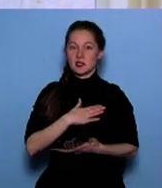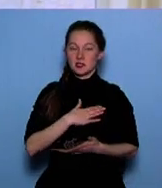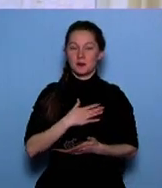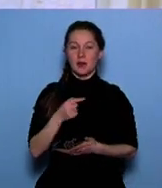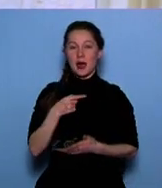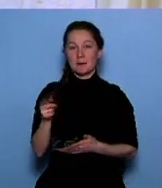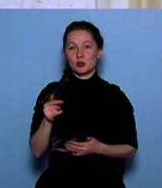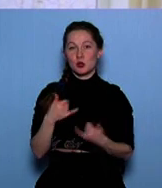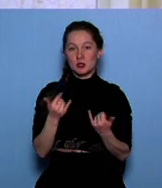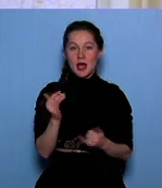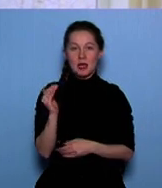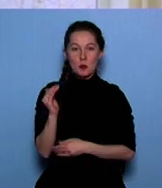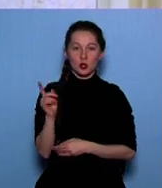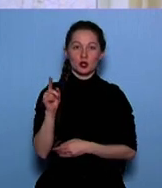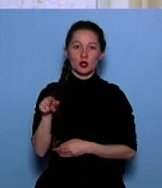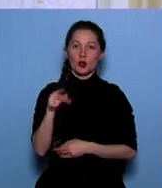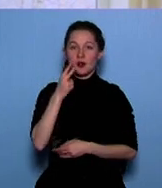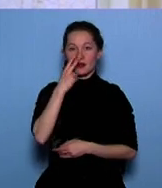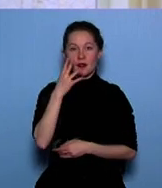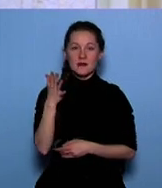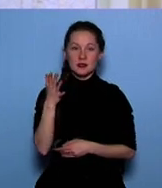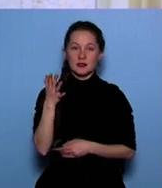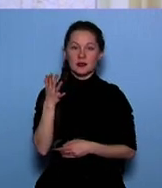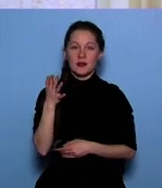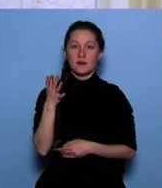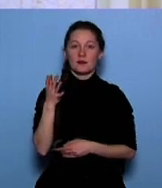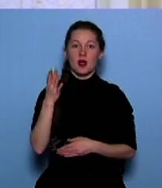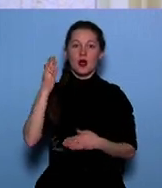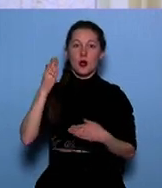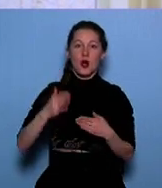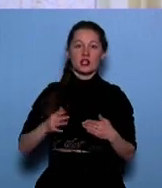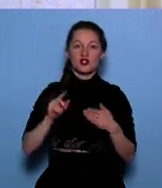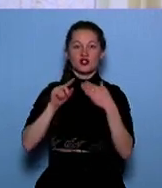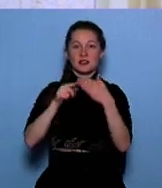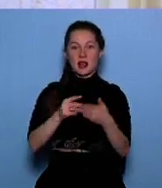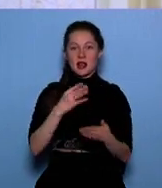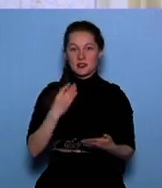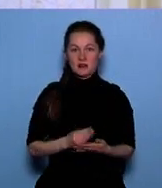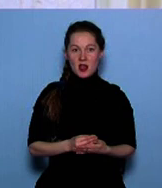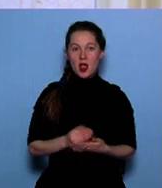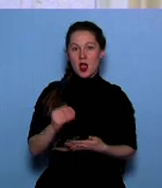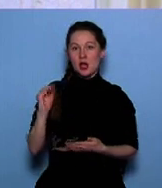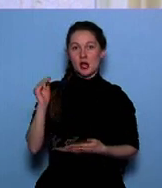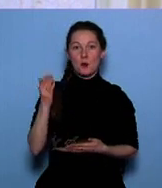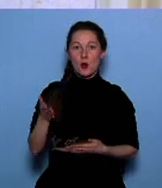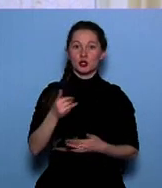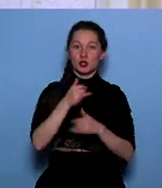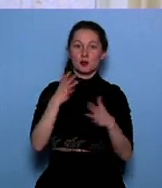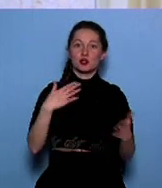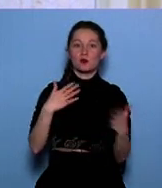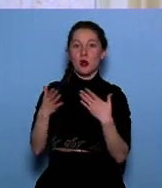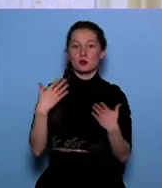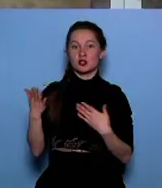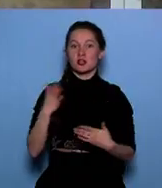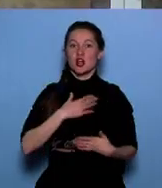ребенка в том, что он не видит конечной цели своей. То есть он не может пообщаться с нашими